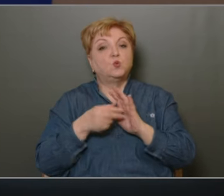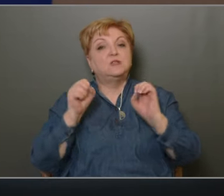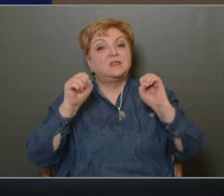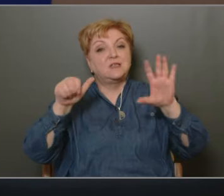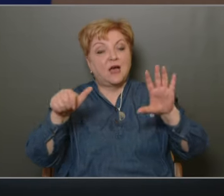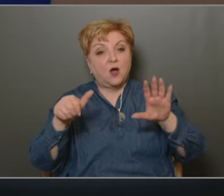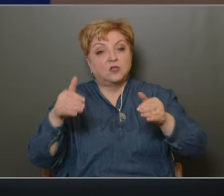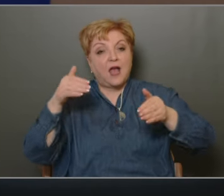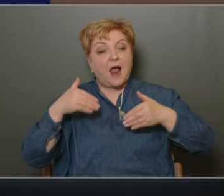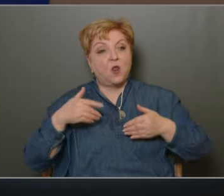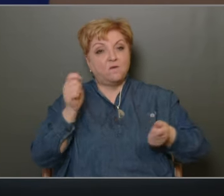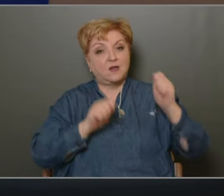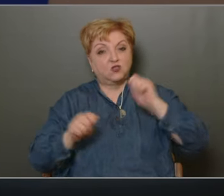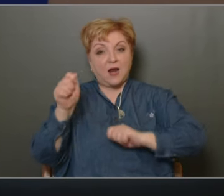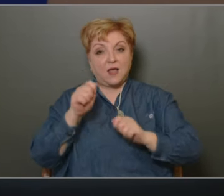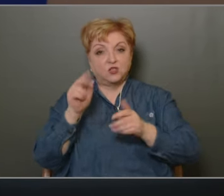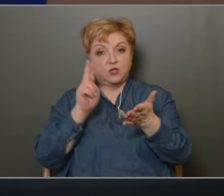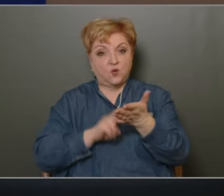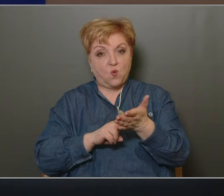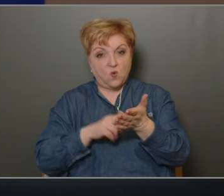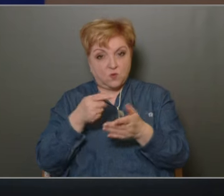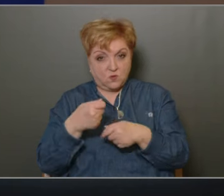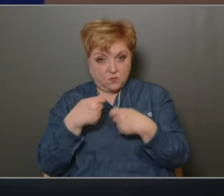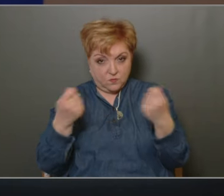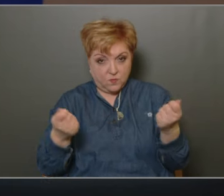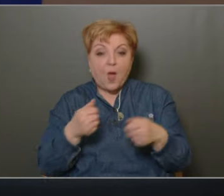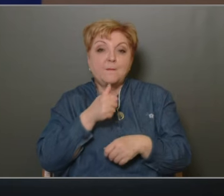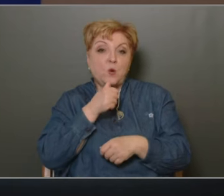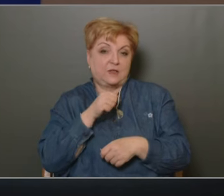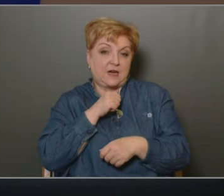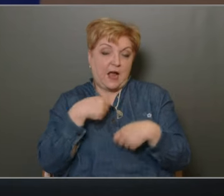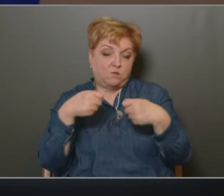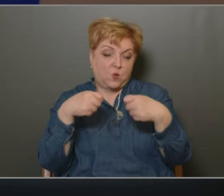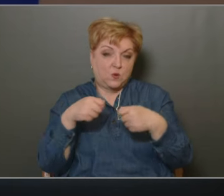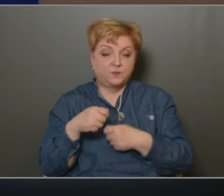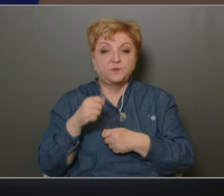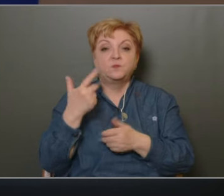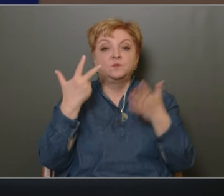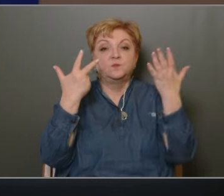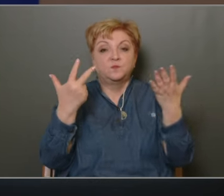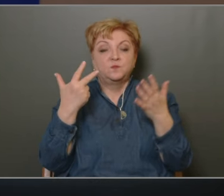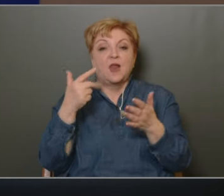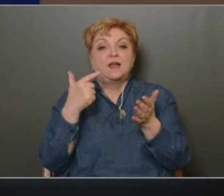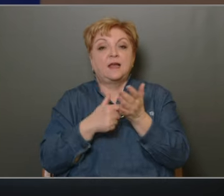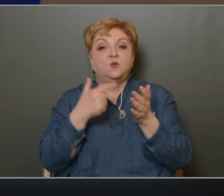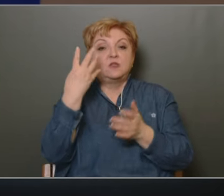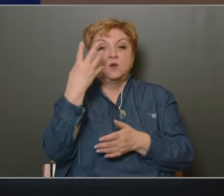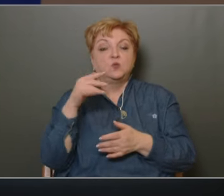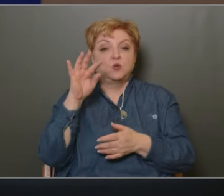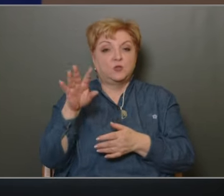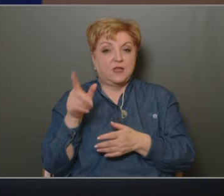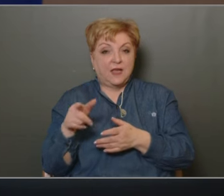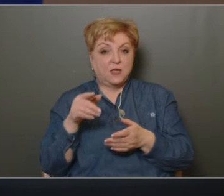joggyakorlásáról szóló nyilatkozat. Ügyét Pukner Gábor előterjesztésében 8-ként a 2024. év utánpótlás